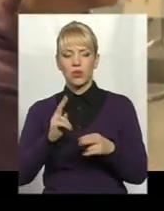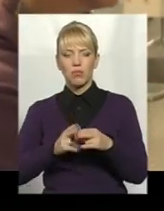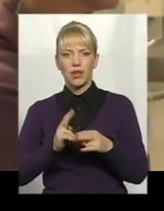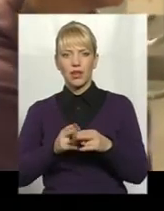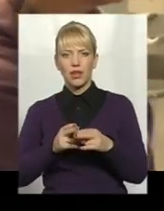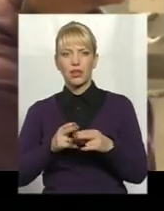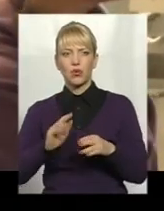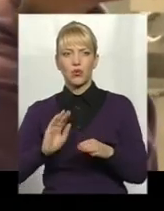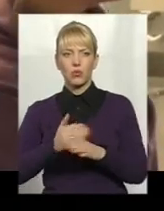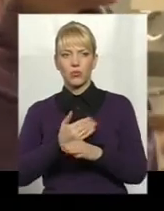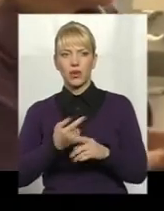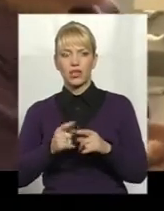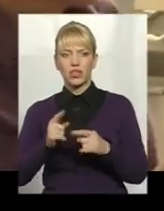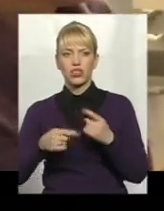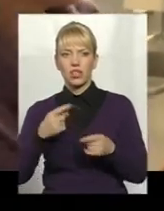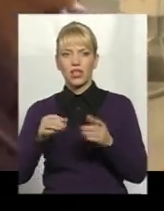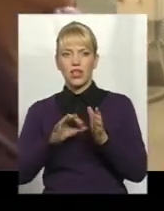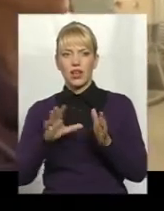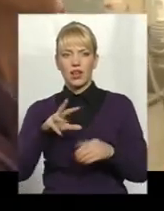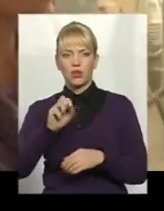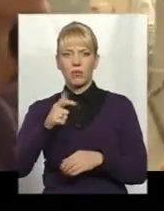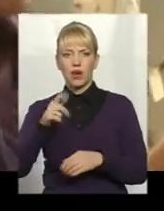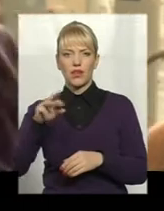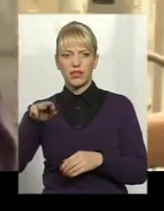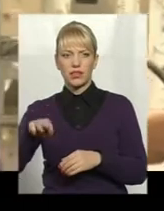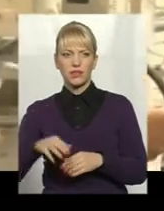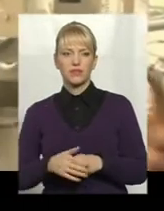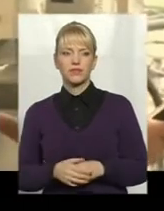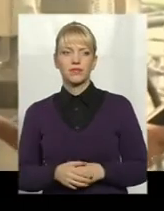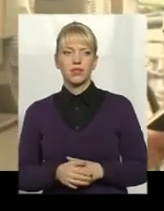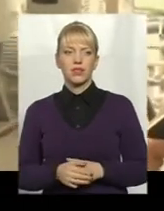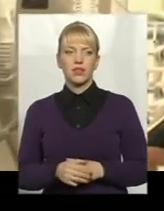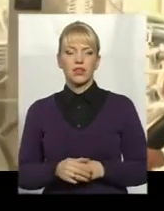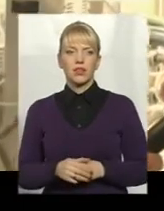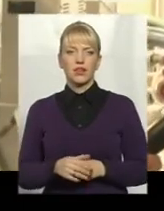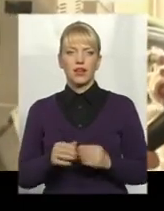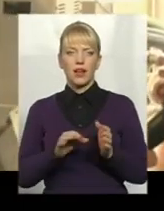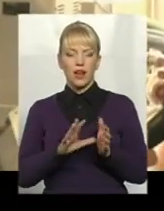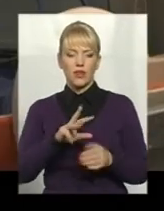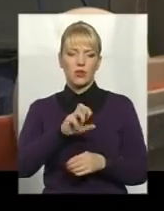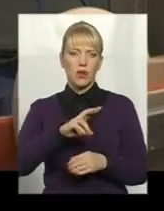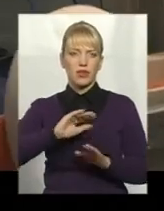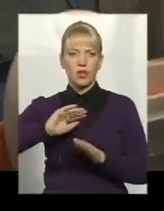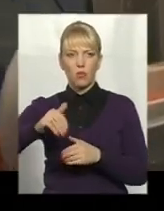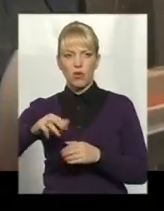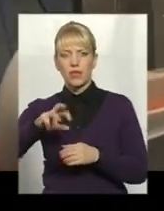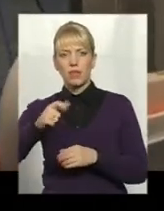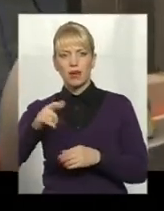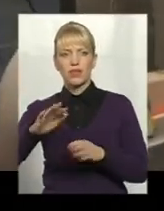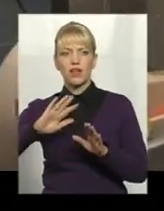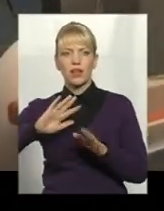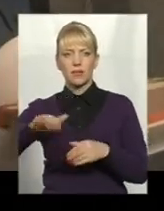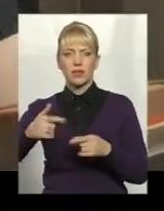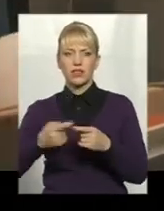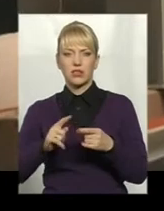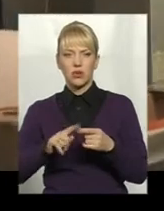обогащаємо через електромагніти і магніти, пожалуйста, електромагніт і простий магніти. Після так званого в'ялення і